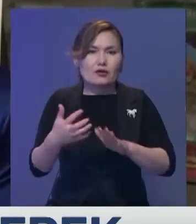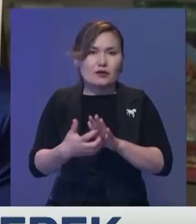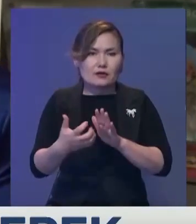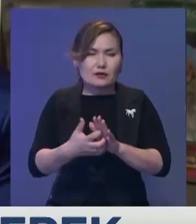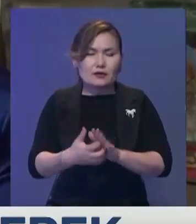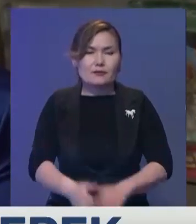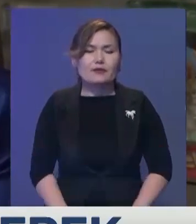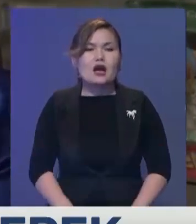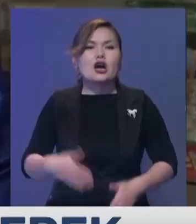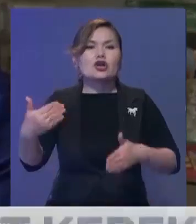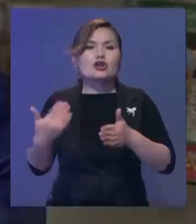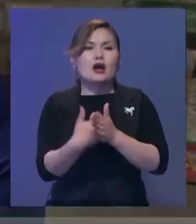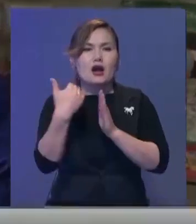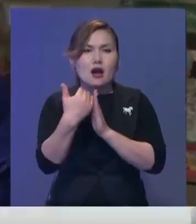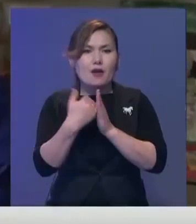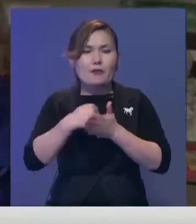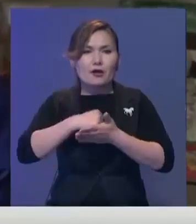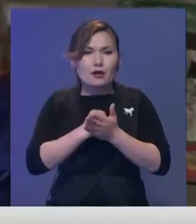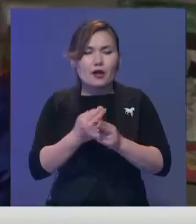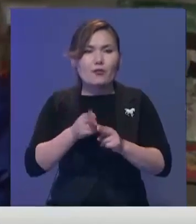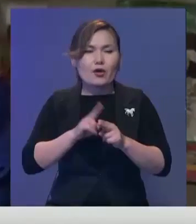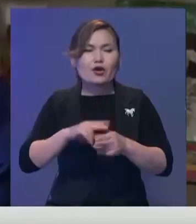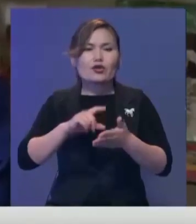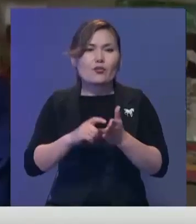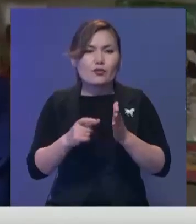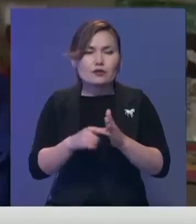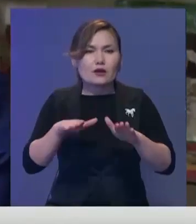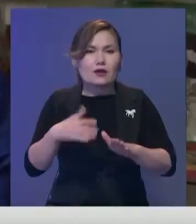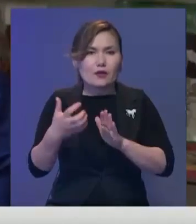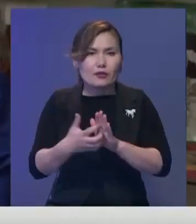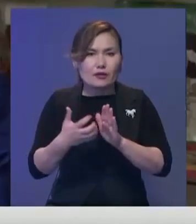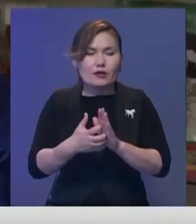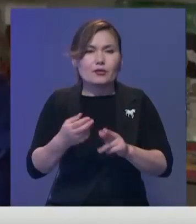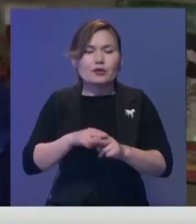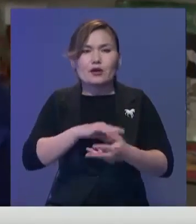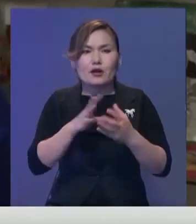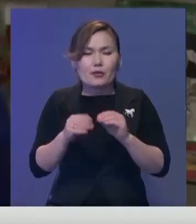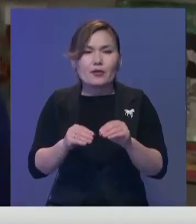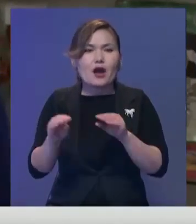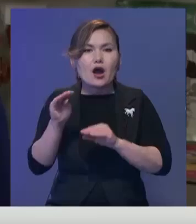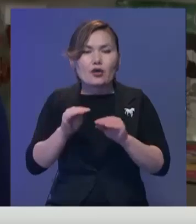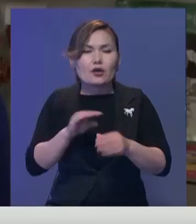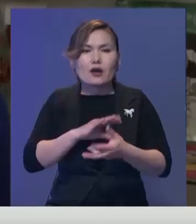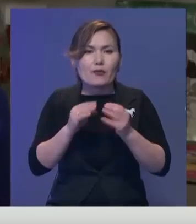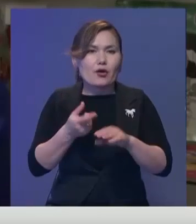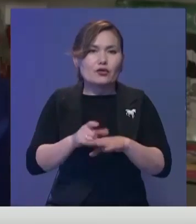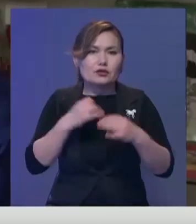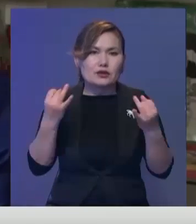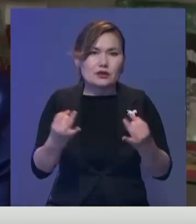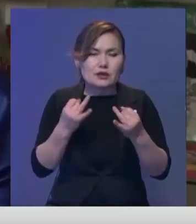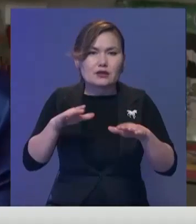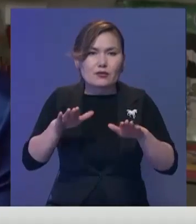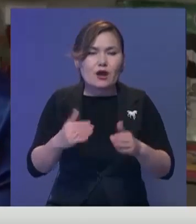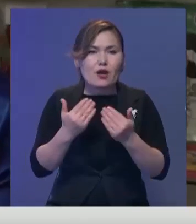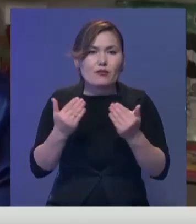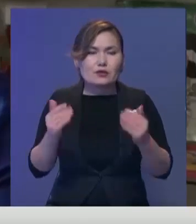Жаңа концепция бойынша музей бірнеші бөлімнен құралады. Мақсатымыз заман талапына сайық құрастырып, келушілер үшін қызықты ету. Бірақ